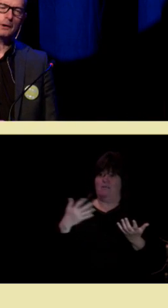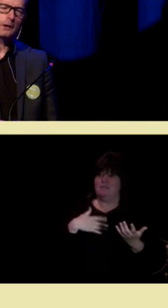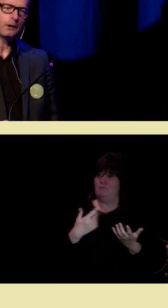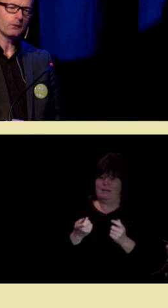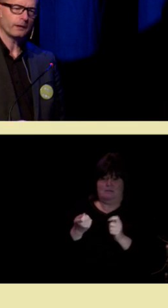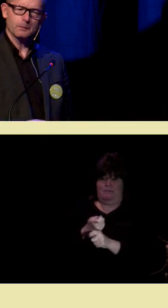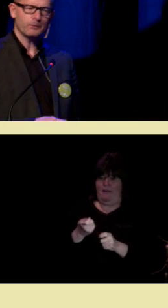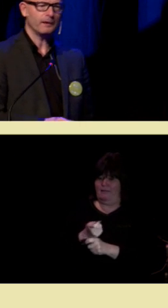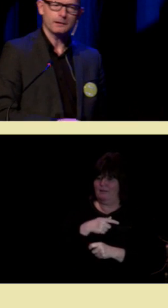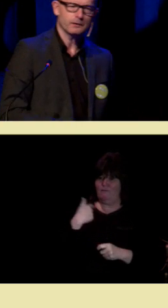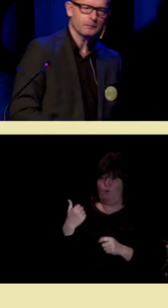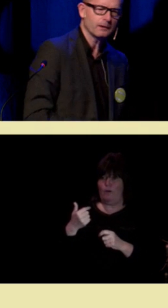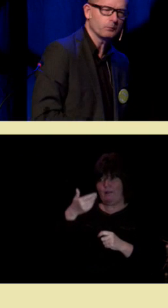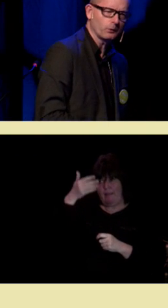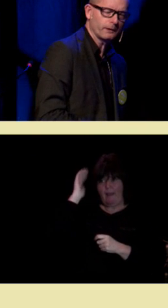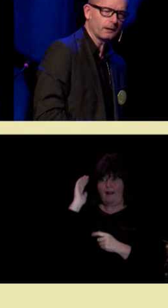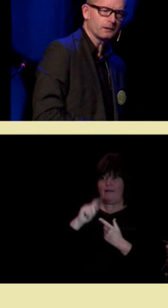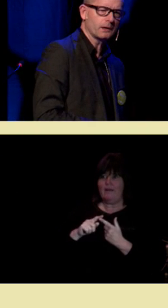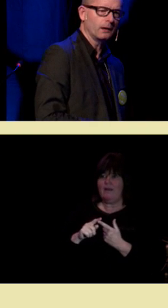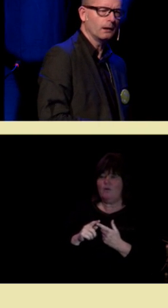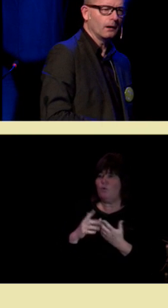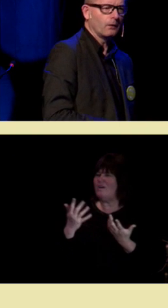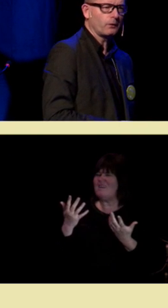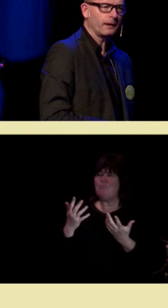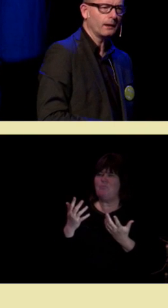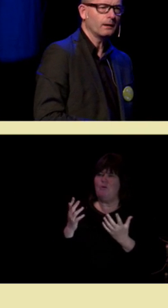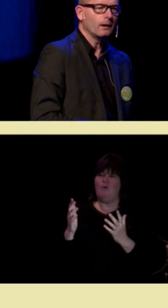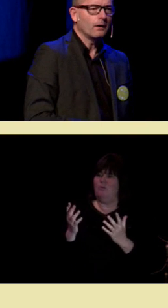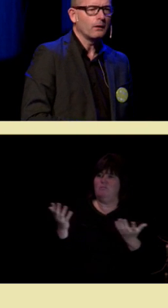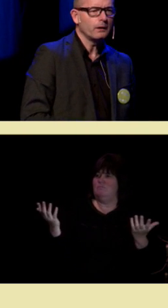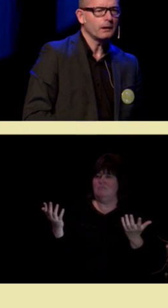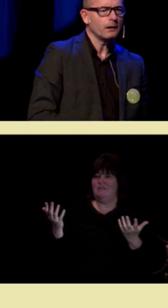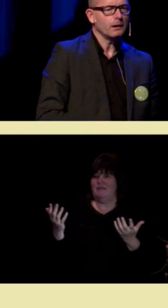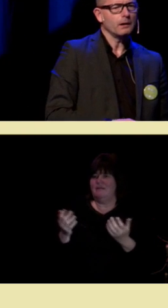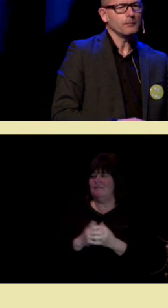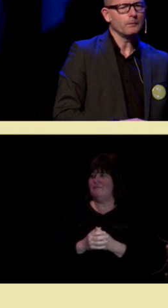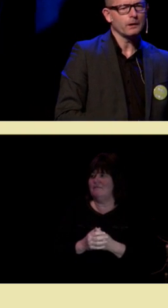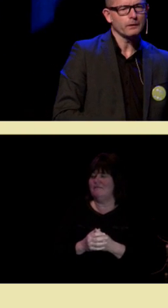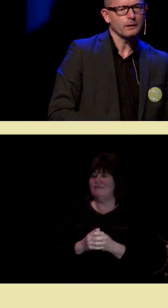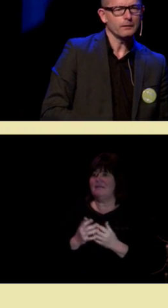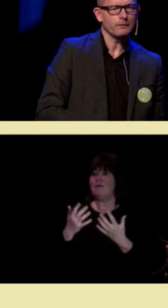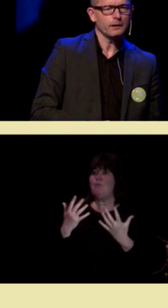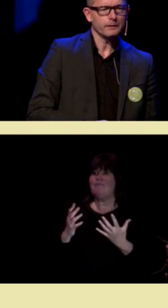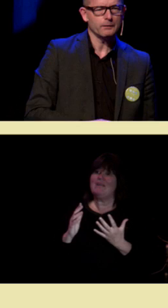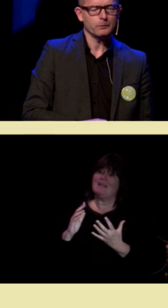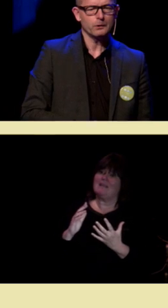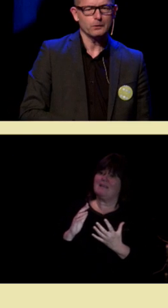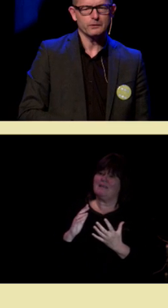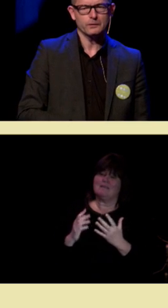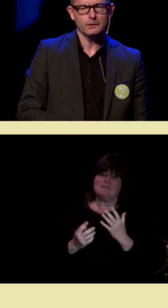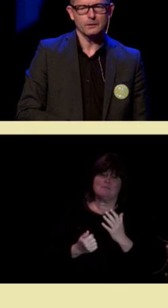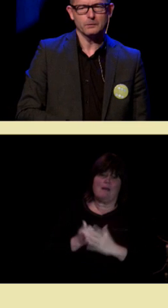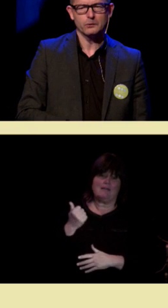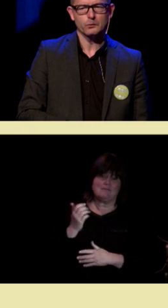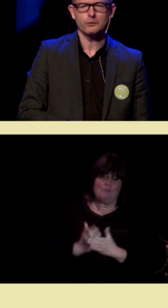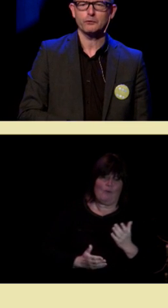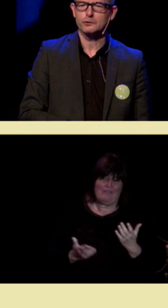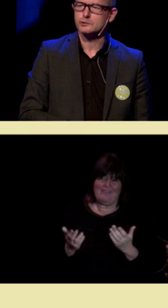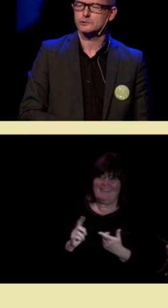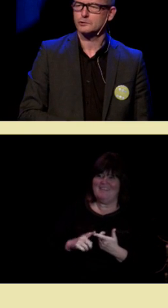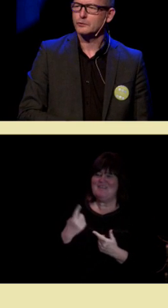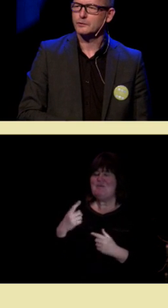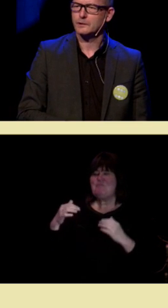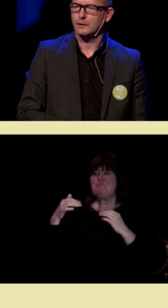vår, og det er ikke på hvilken som helst måte det endrer seg. Og det har man ved neurobiologiske metoder